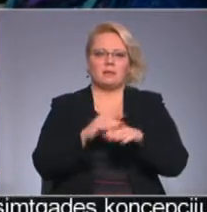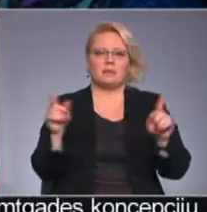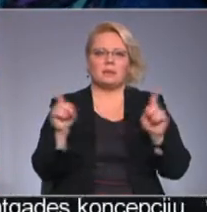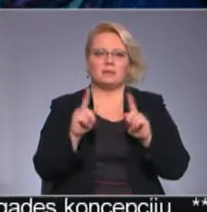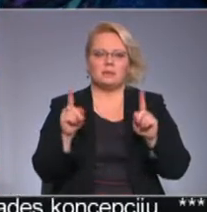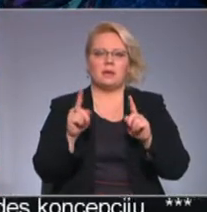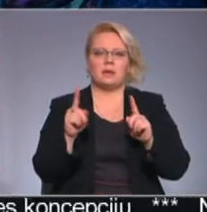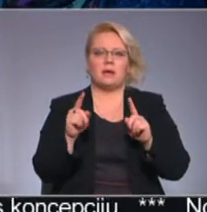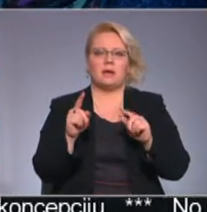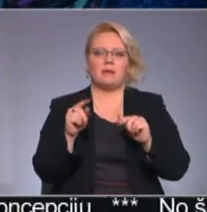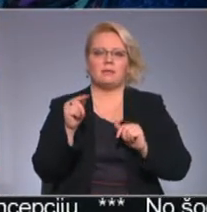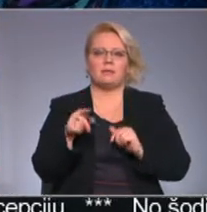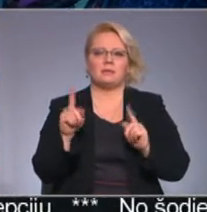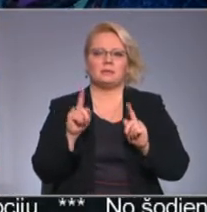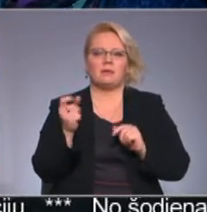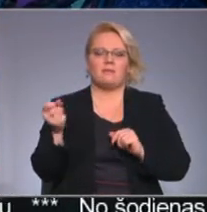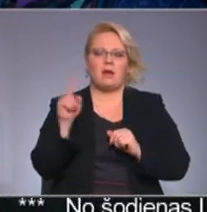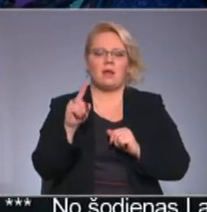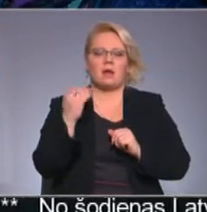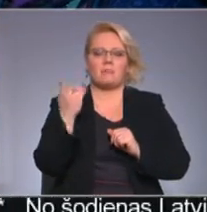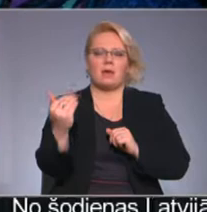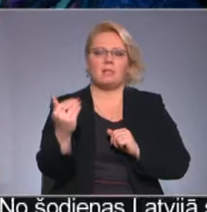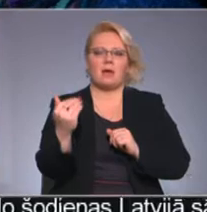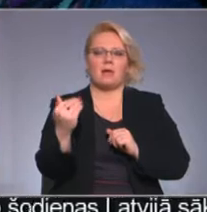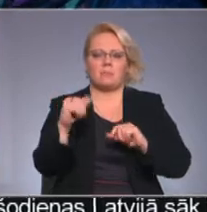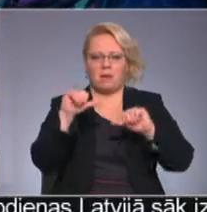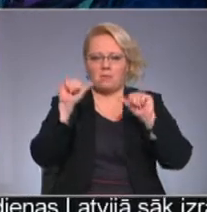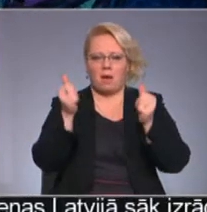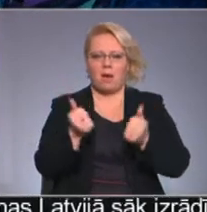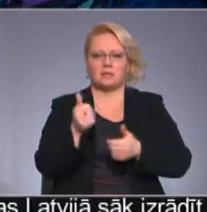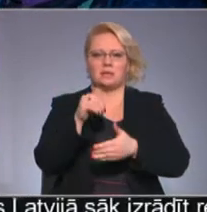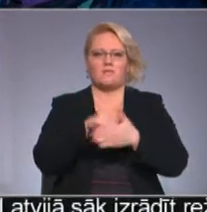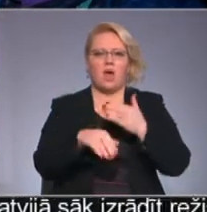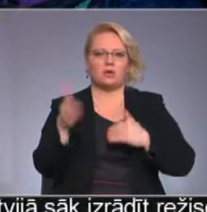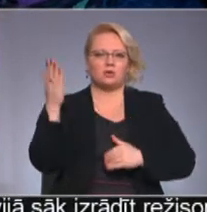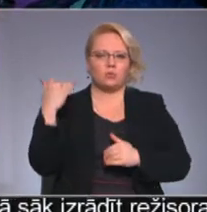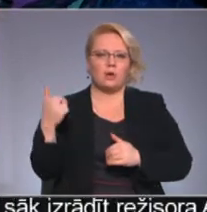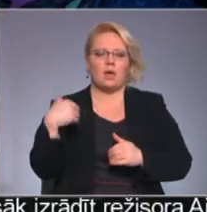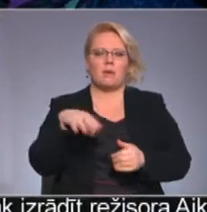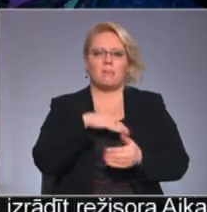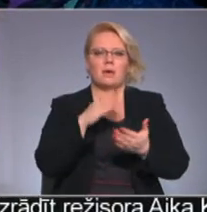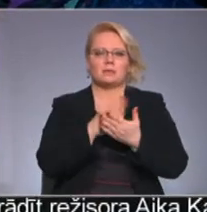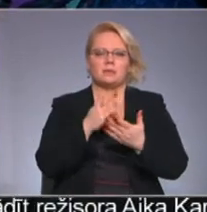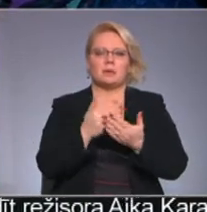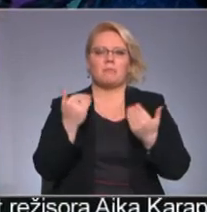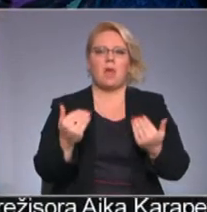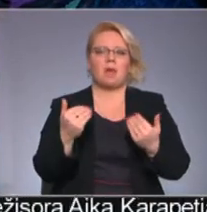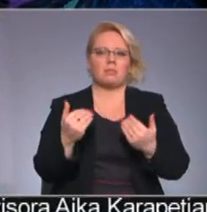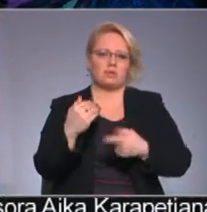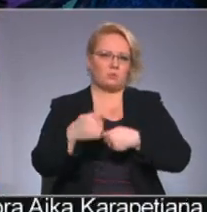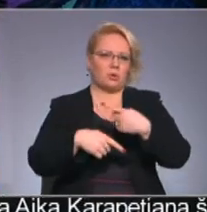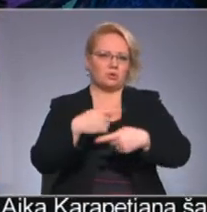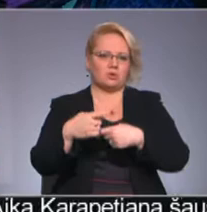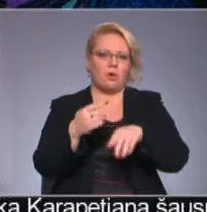tāds slikts vērts, jo tas ir vairāk biedarba tiešām mākslas vēsturē. Mēs tomēr esam tagad mēs procesā, un